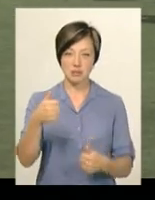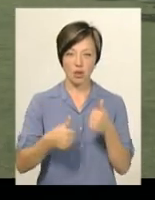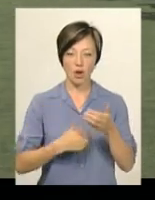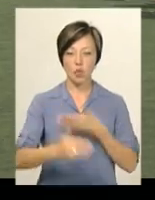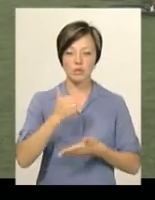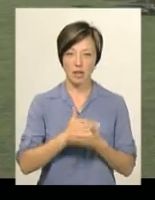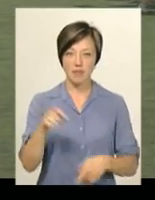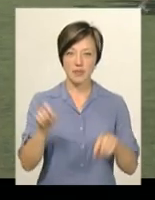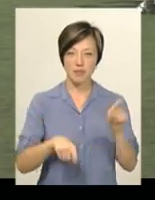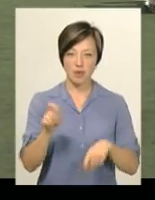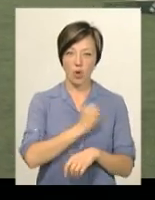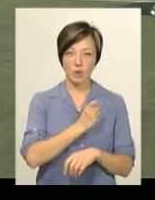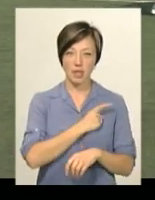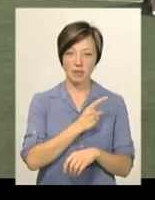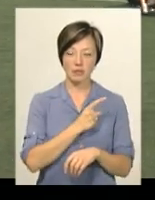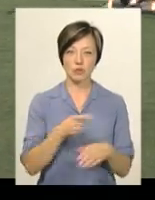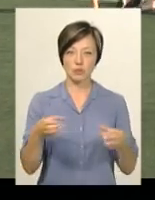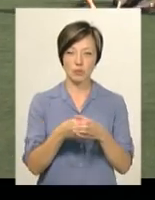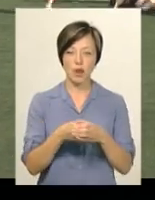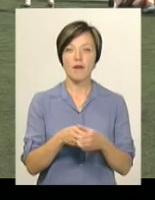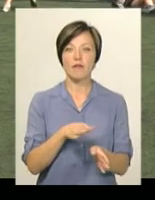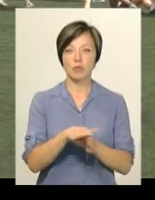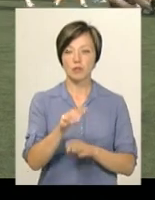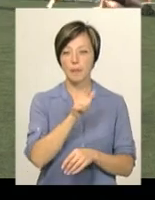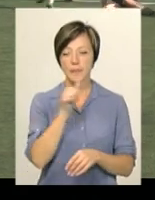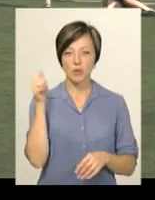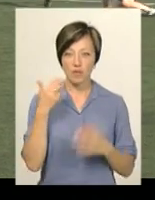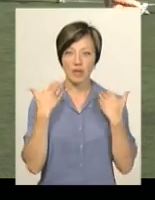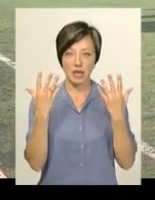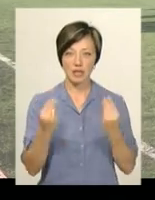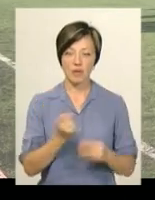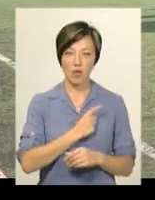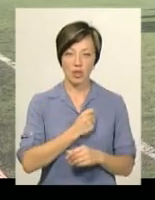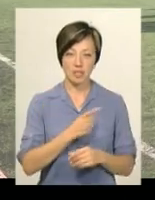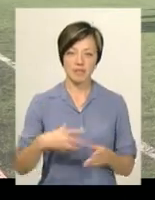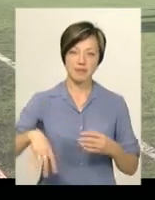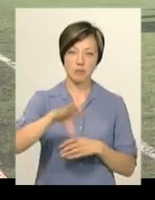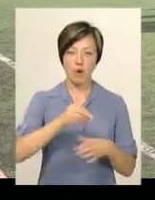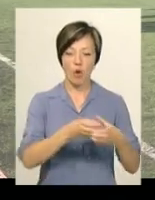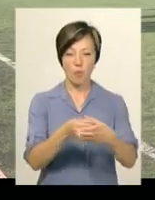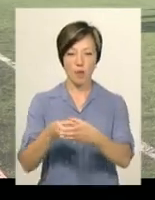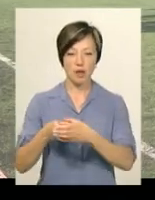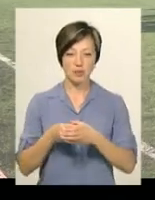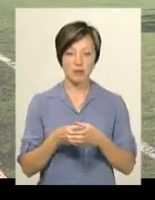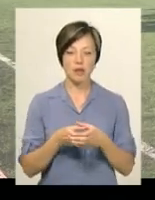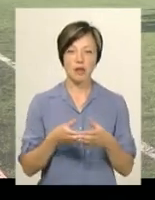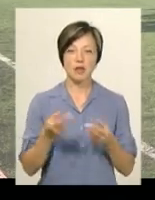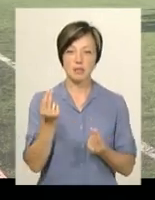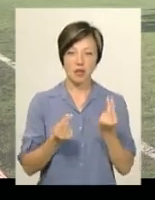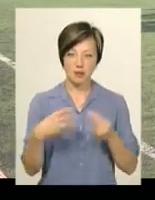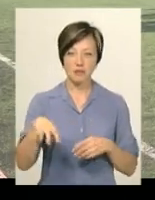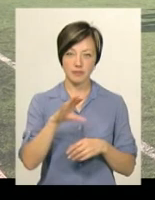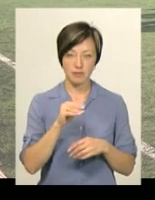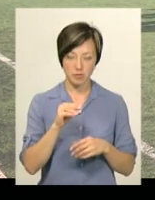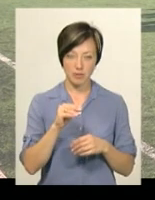Останній з них – фестиваль Одеського рейхбійного союзу – відбувся минулими вихідними в Одесі. Командами, з якими ми зіграли, всі